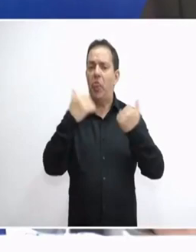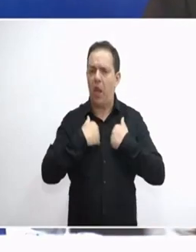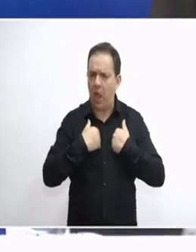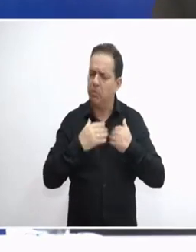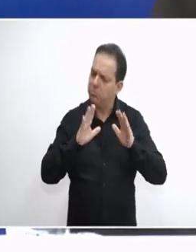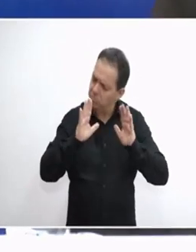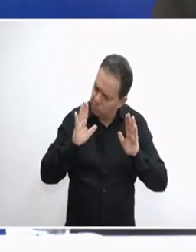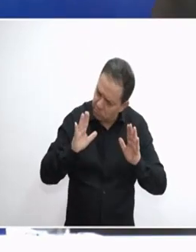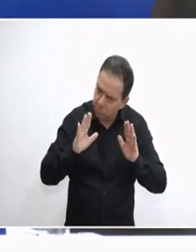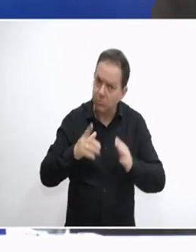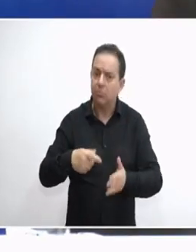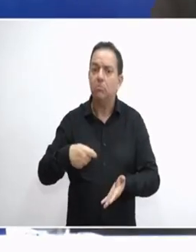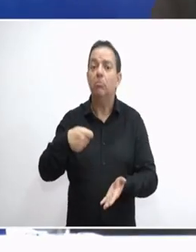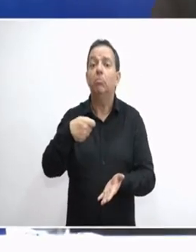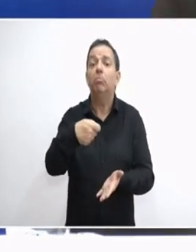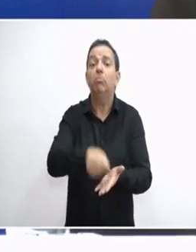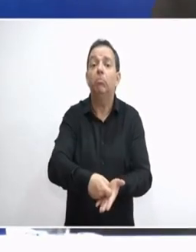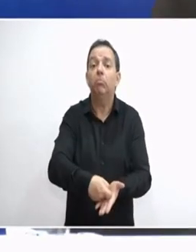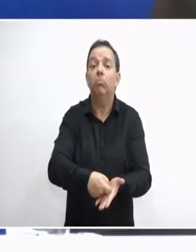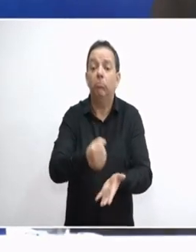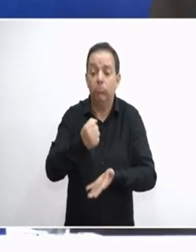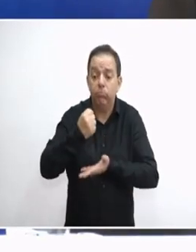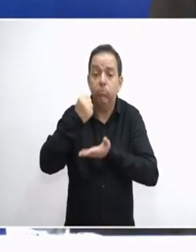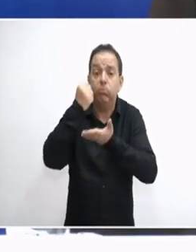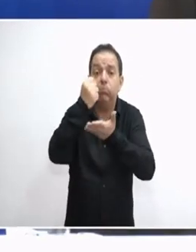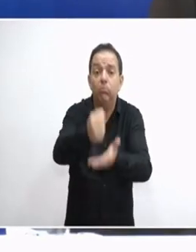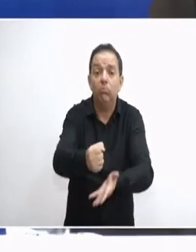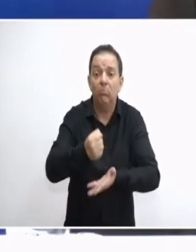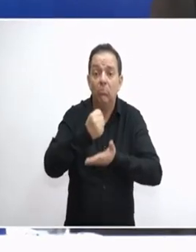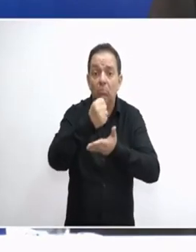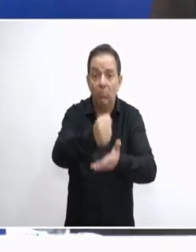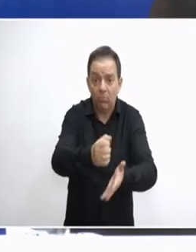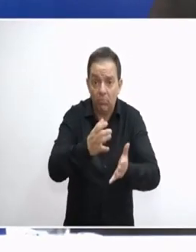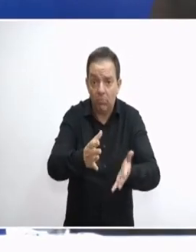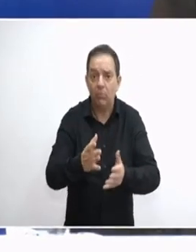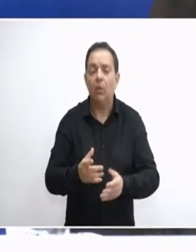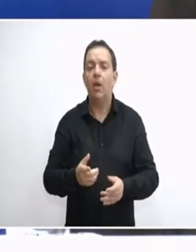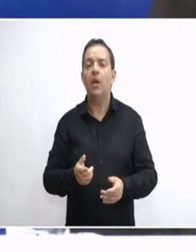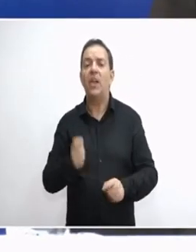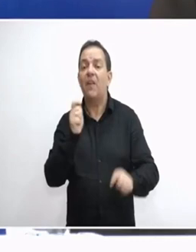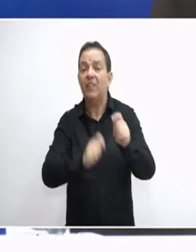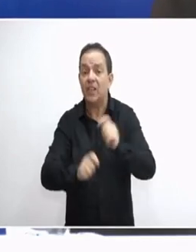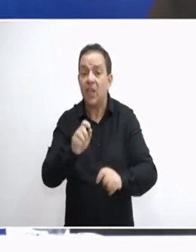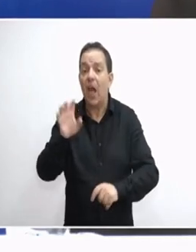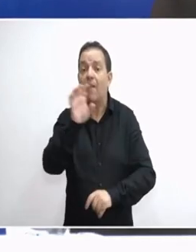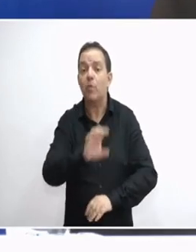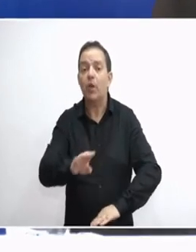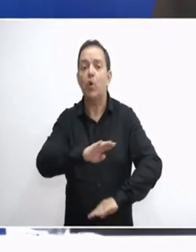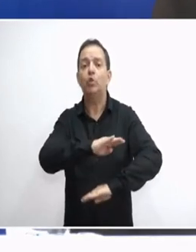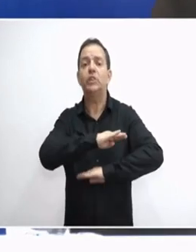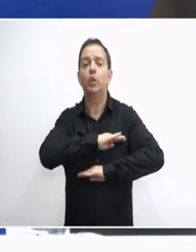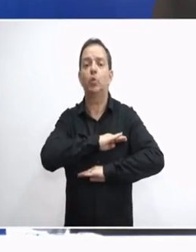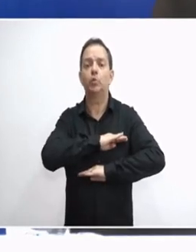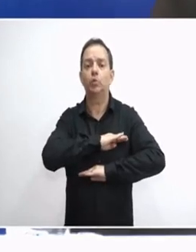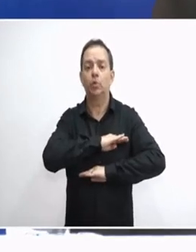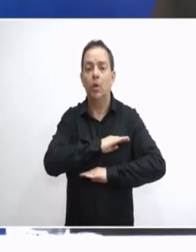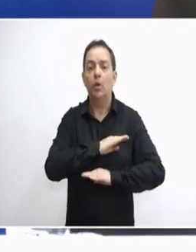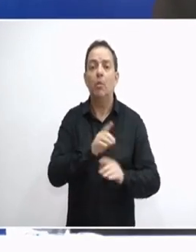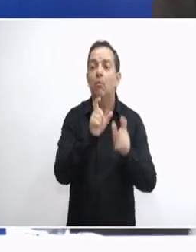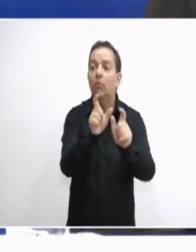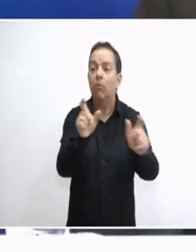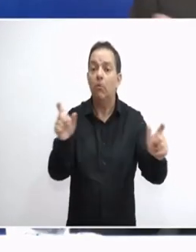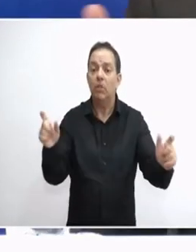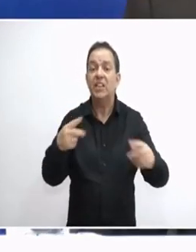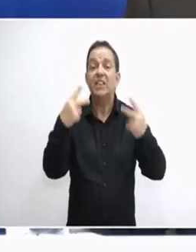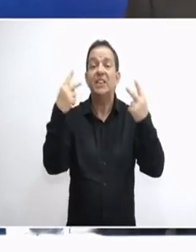εξοπλισμό να δώσουν άρα θα δώσουν τίμημα για να στηθεί ένας ευρωπαϊκός στρατός για τα σύνορα της